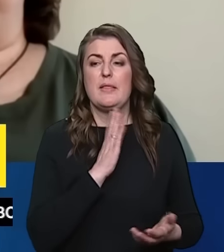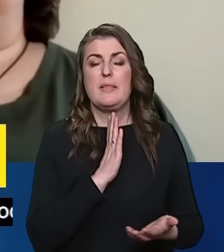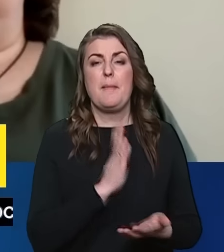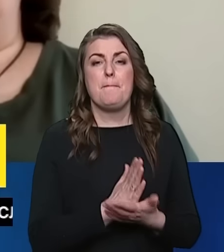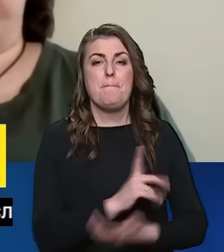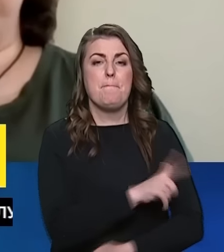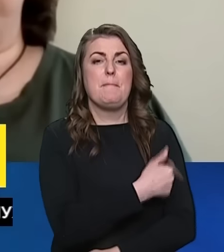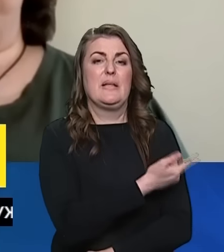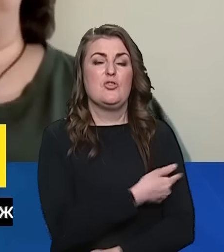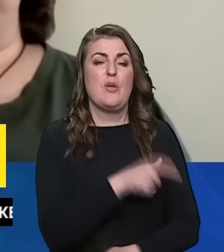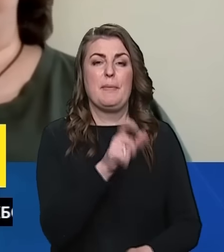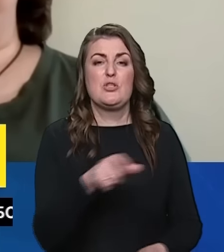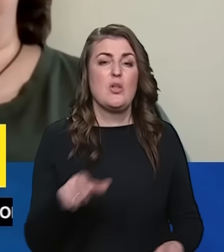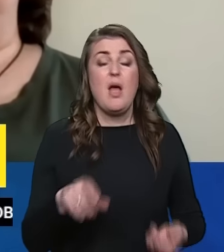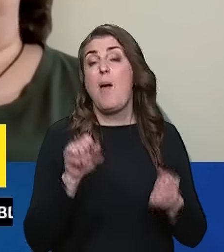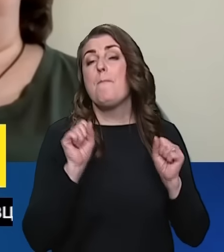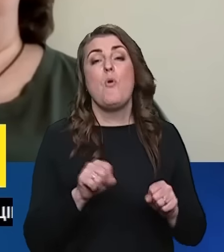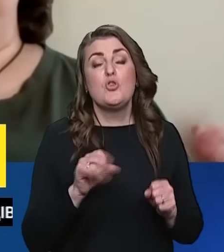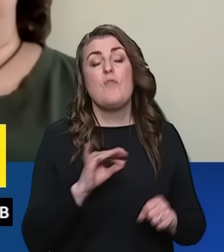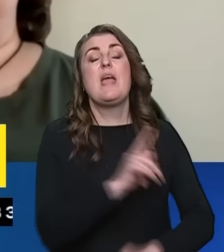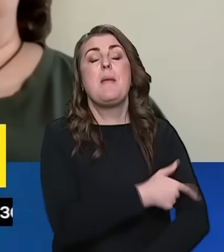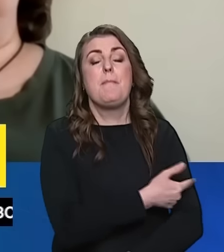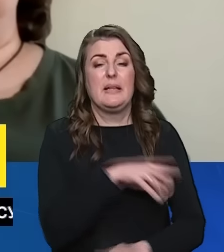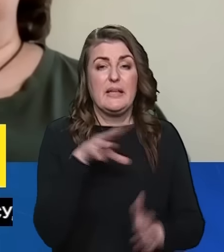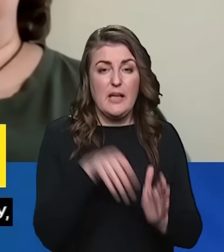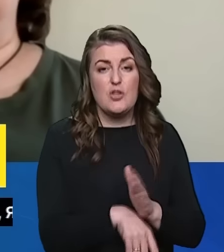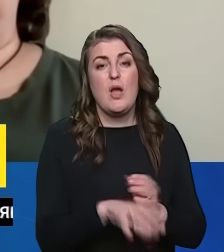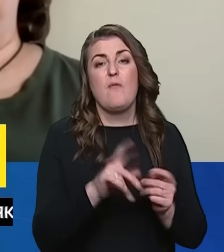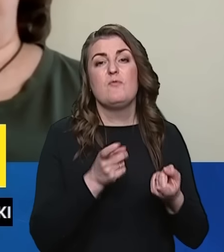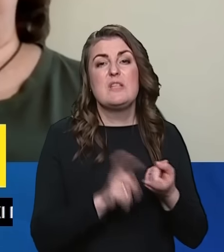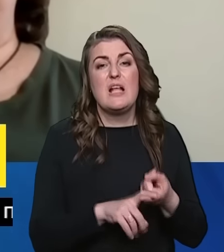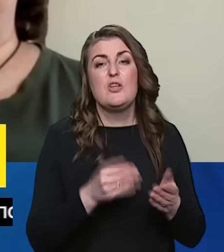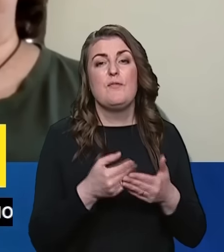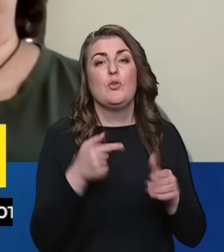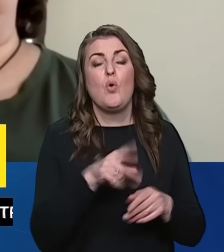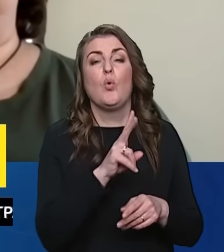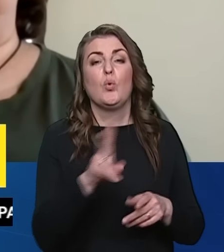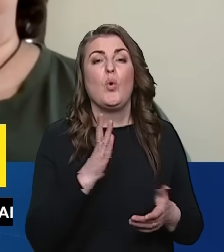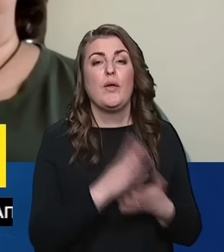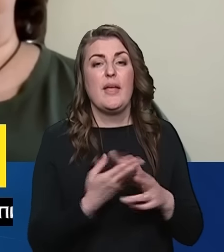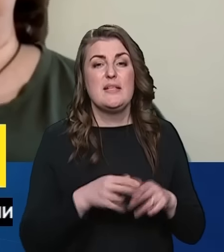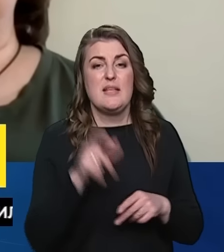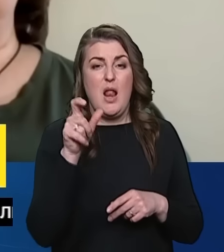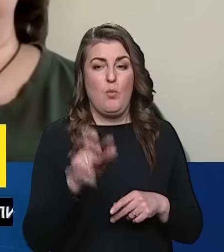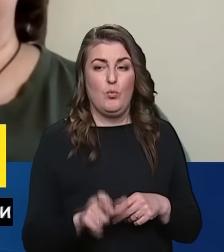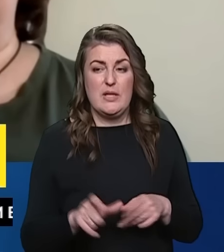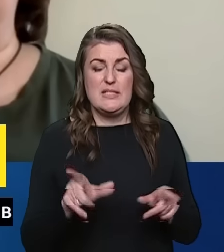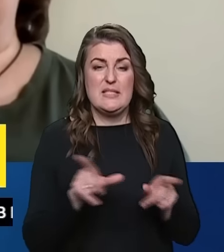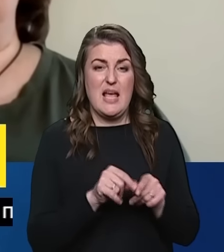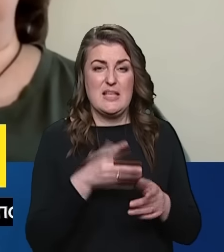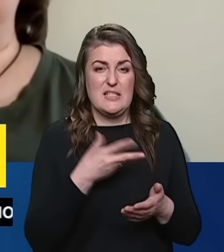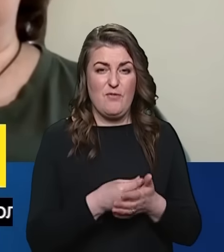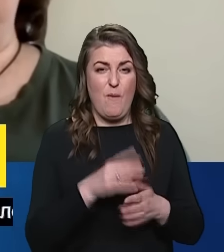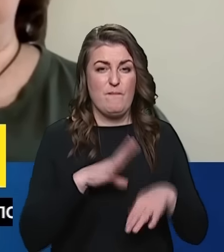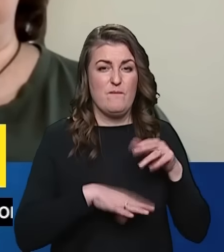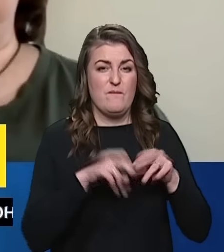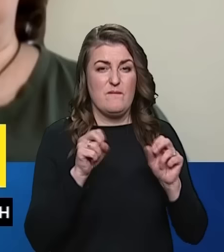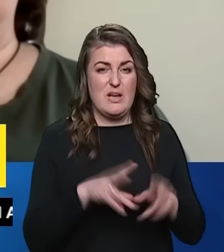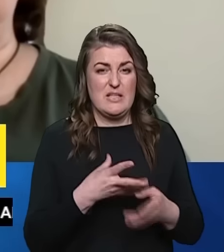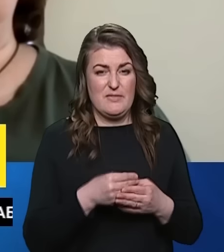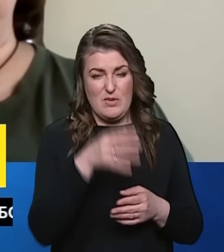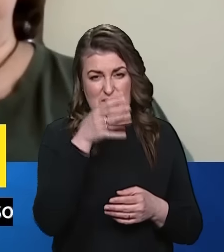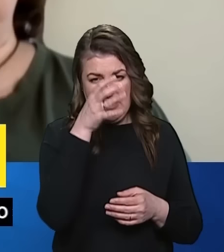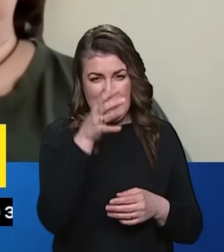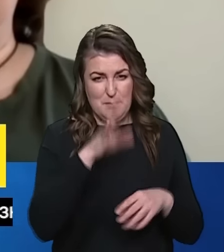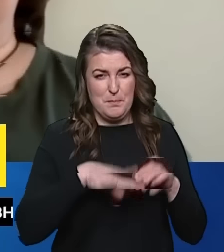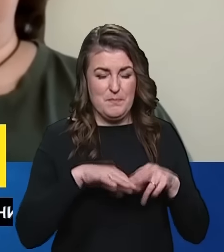наприклад, медичним персоналом, можливо, і медичним, в залежності від того, хто є ця людина за своїм фахом, за своєю